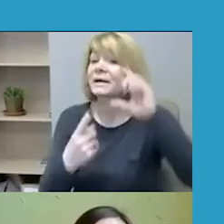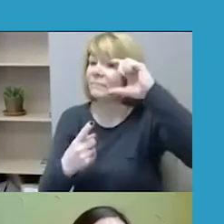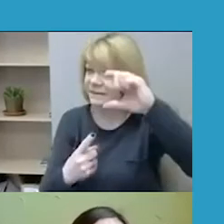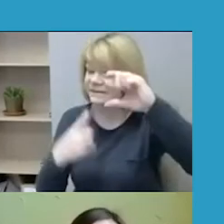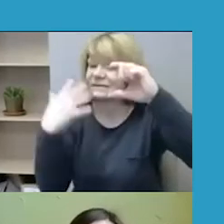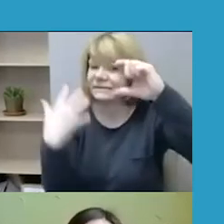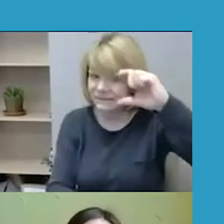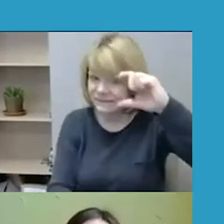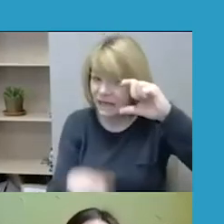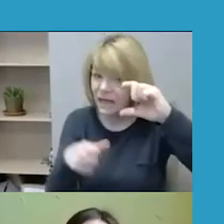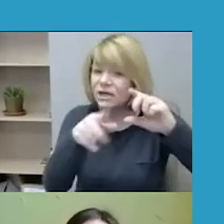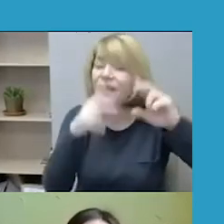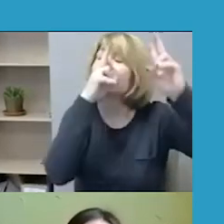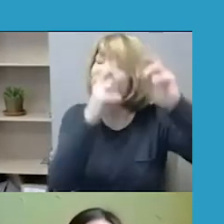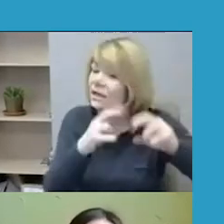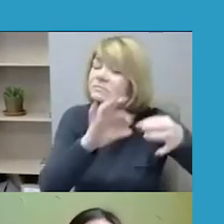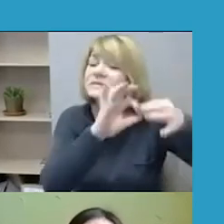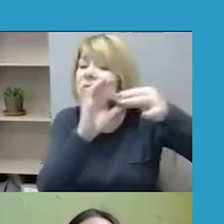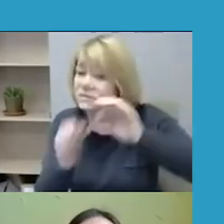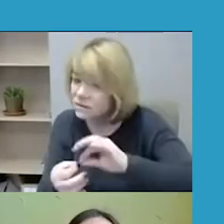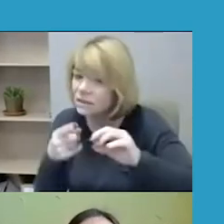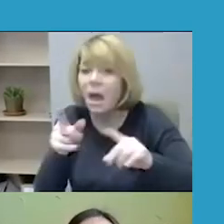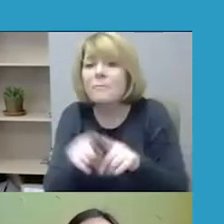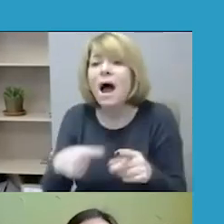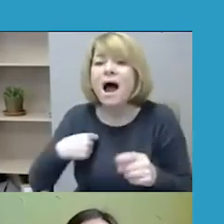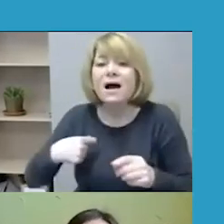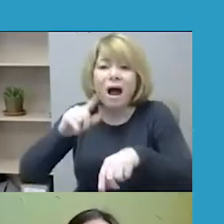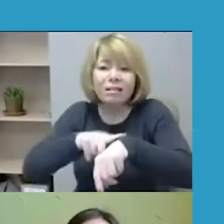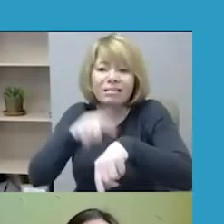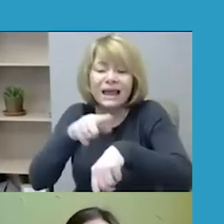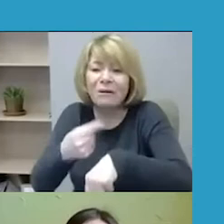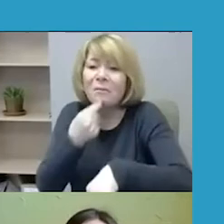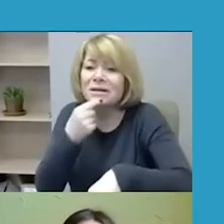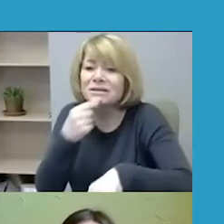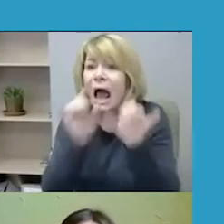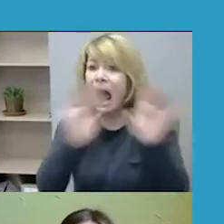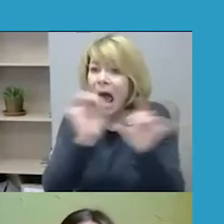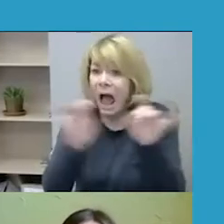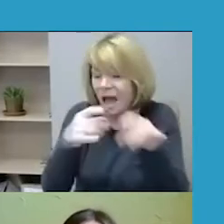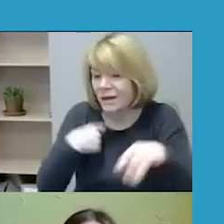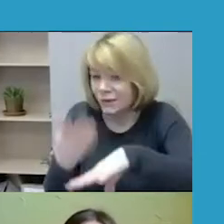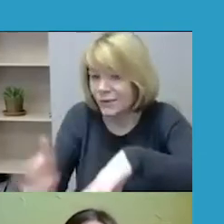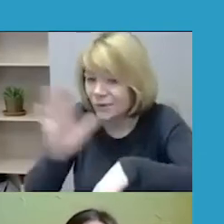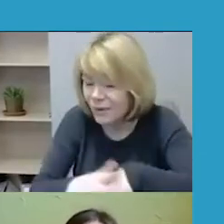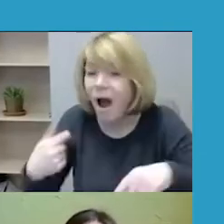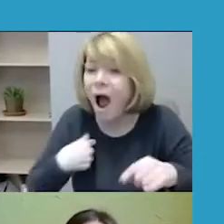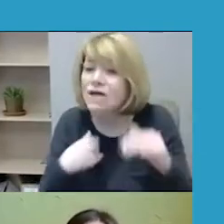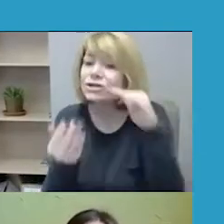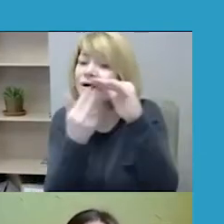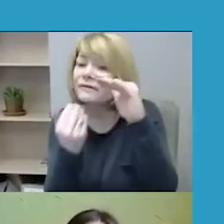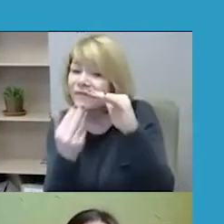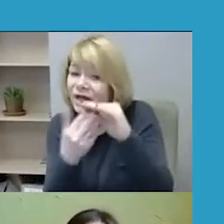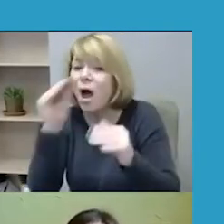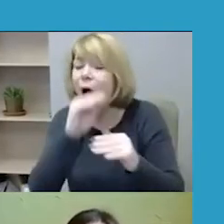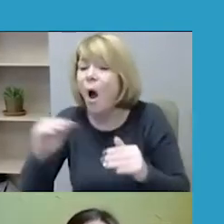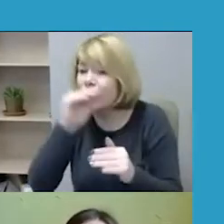Jis yra gana išsamus ir gana sutikinka taip labai greitai viską suspausti. Tai tikrai labai kviesiu Jūs apsalankyti Europos Žmogaus Teisų